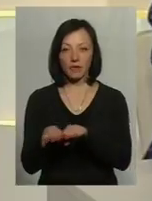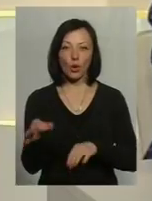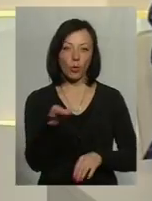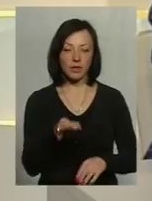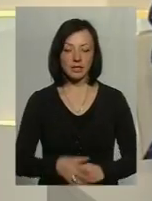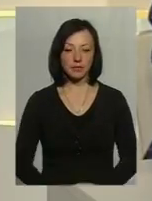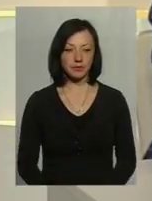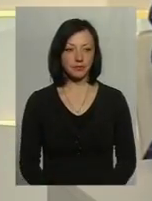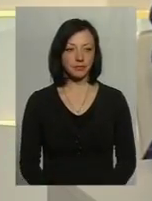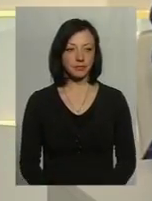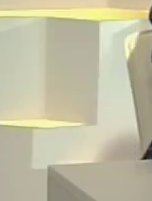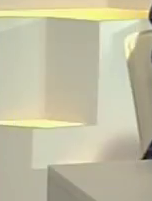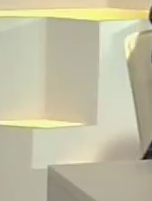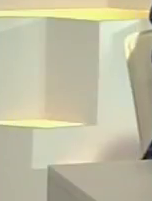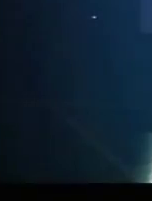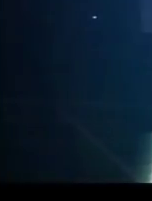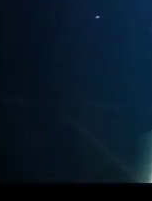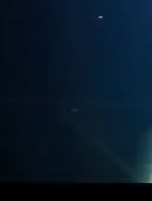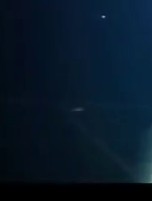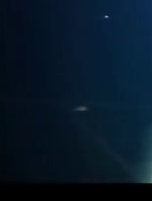краю. Прошу, будь ласка, сюжет і далі продовжимо.